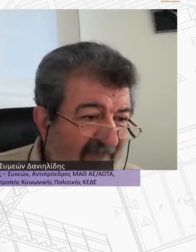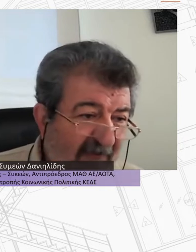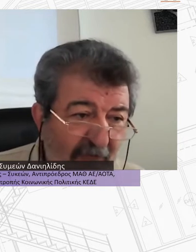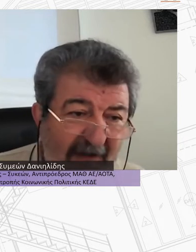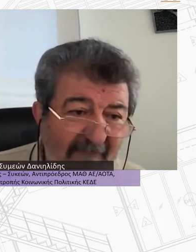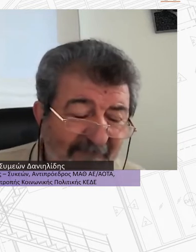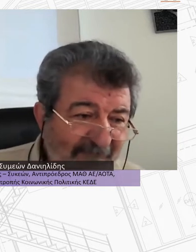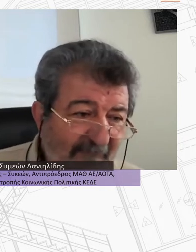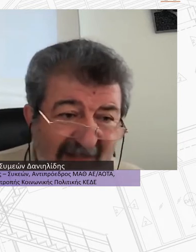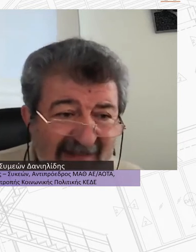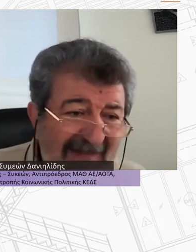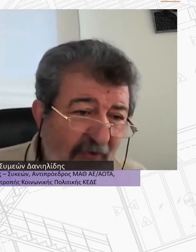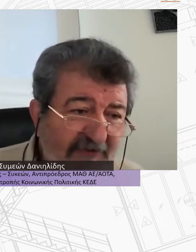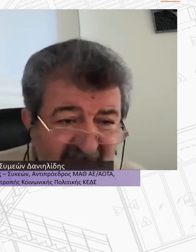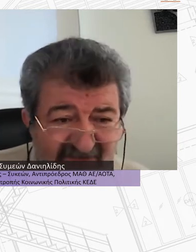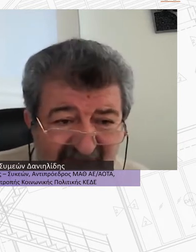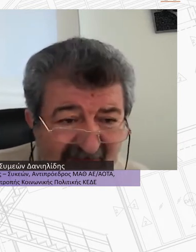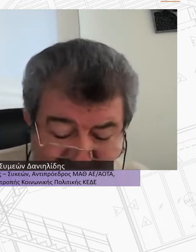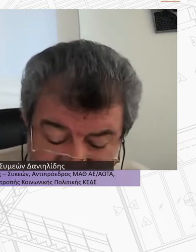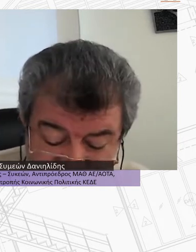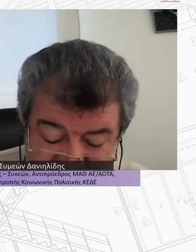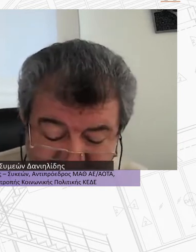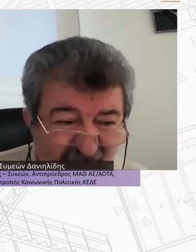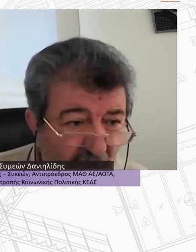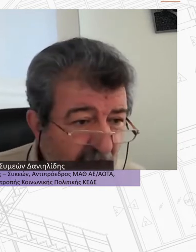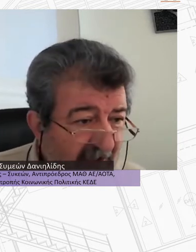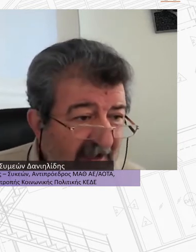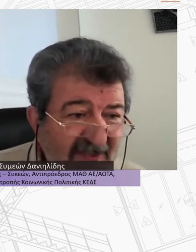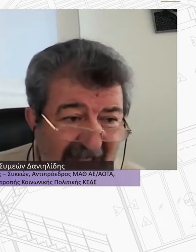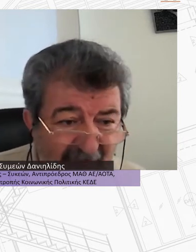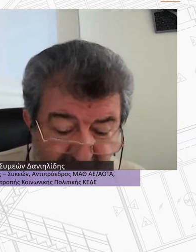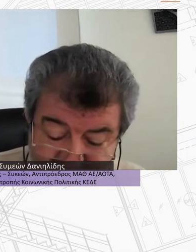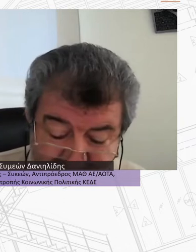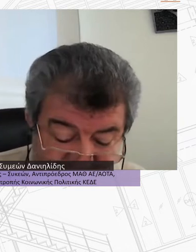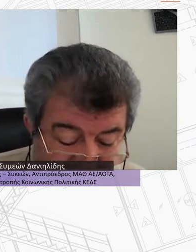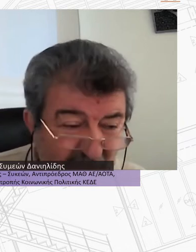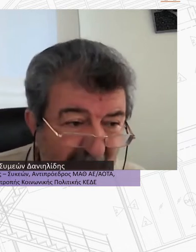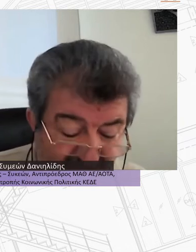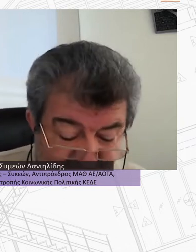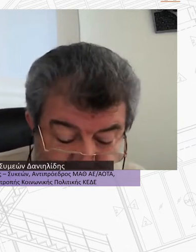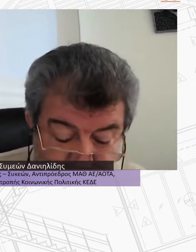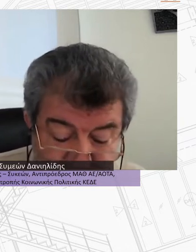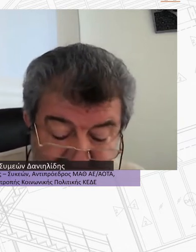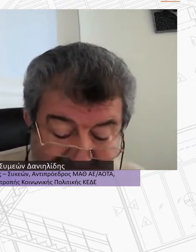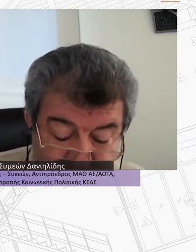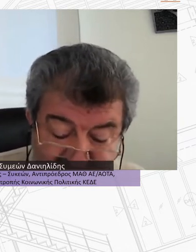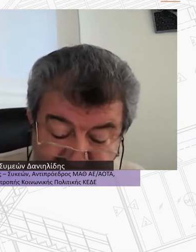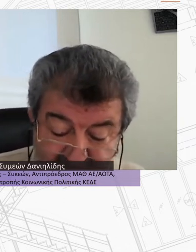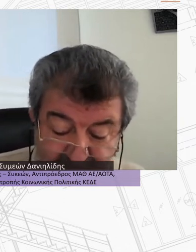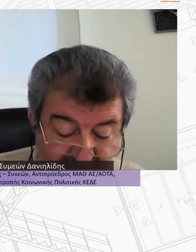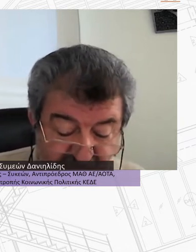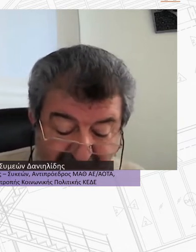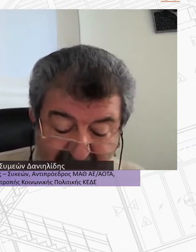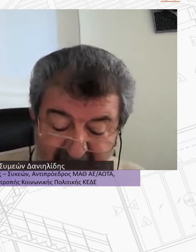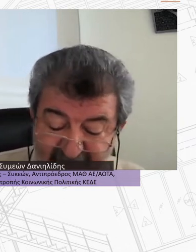μπορεί να βρεθούμε ιδιοκτήτες ή διαχειριστές έστω χιλιάδων διαμερισμάτων αδέσποτων Κλείνοντας